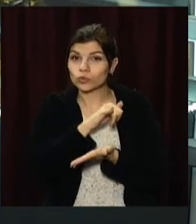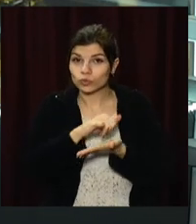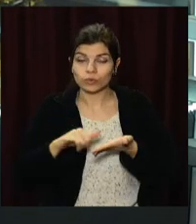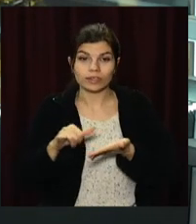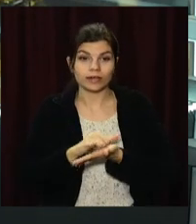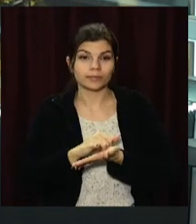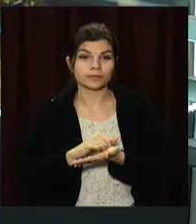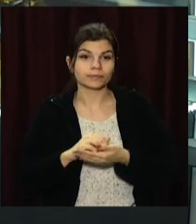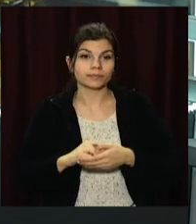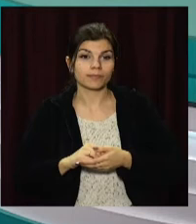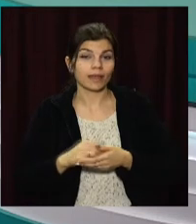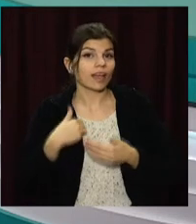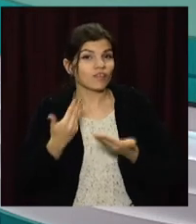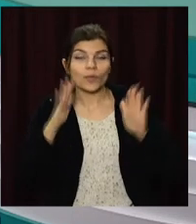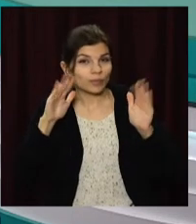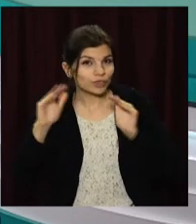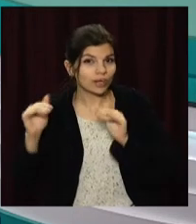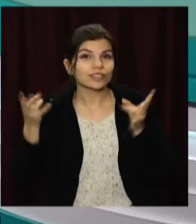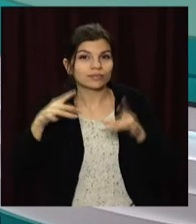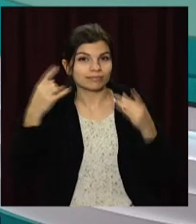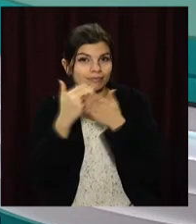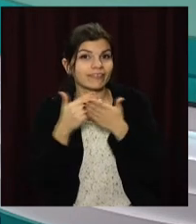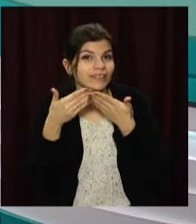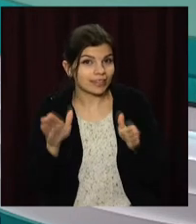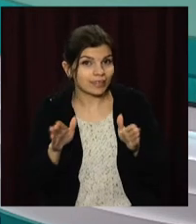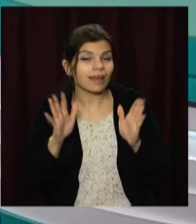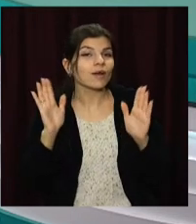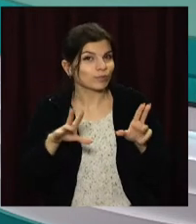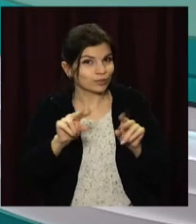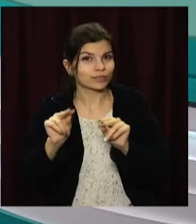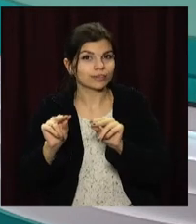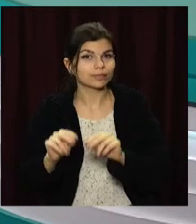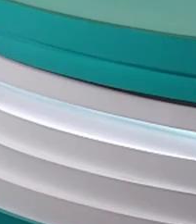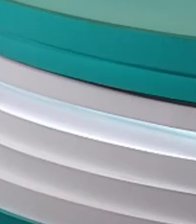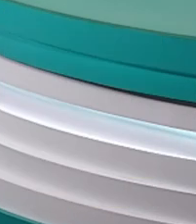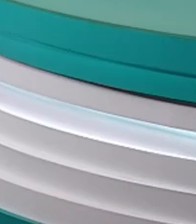на нашому ютуб-каналі. А я з вами прощаюся, залишайтеся з відкритим, нехай щастить!